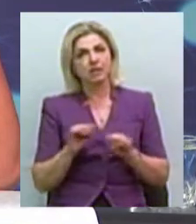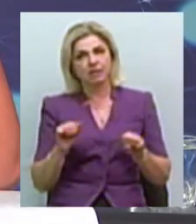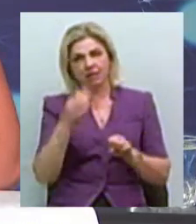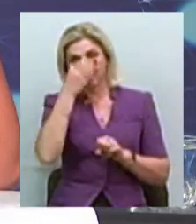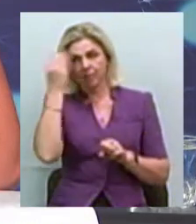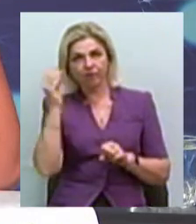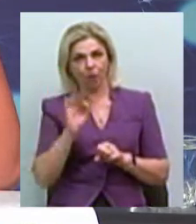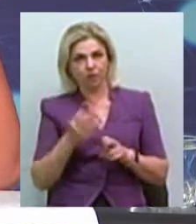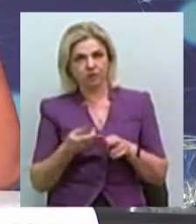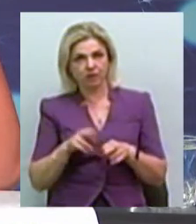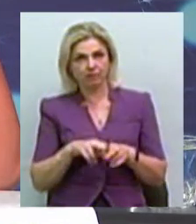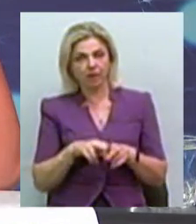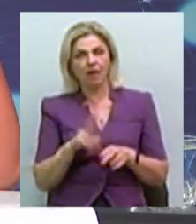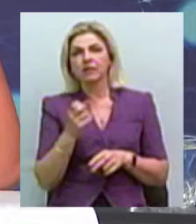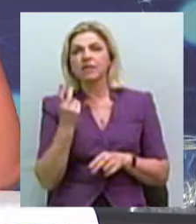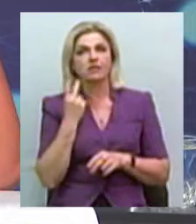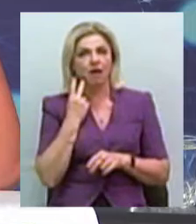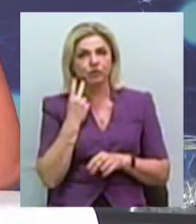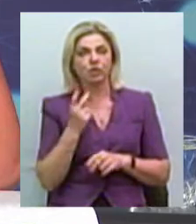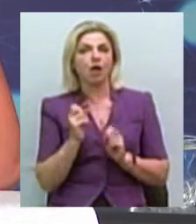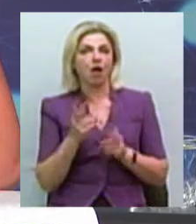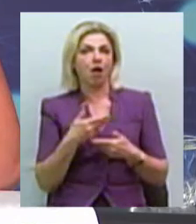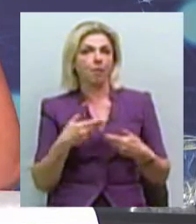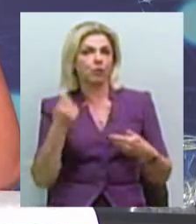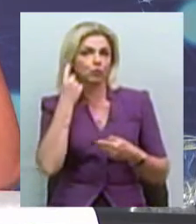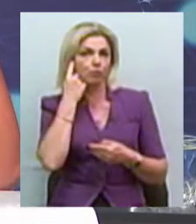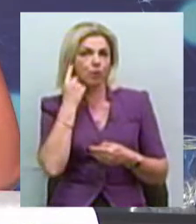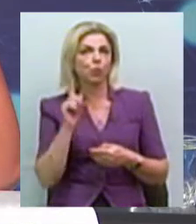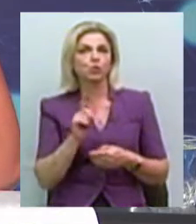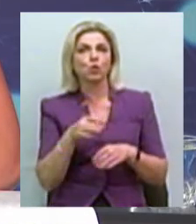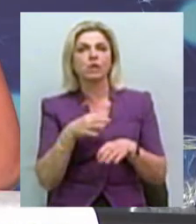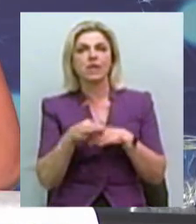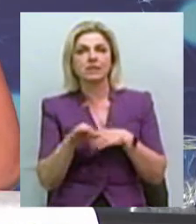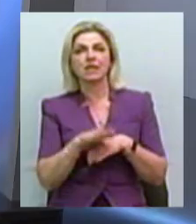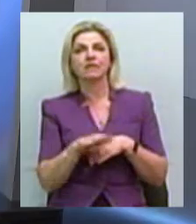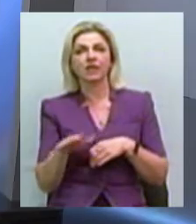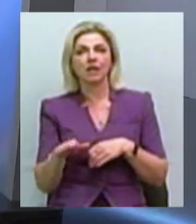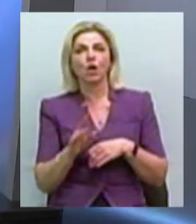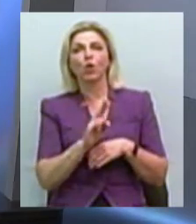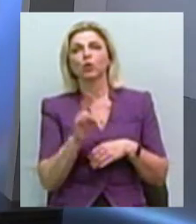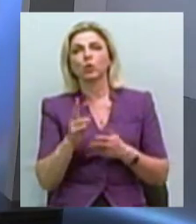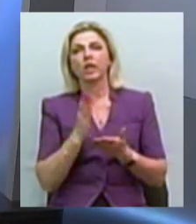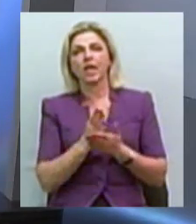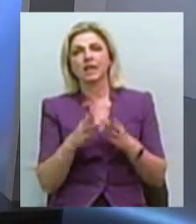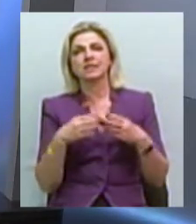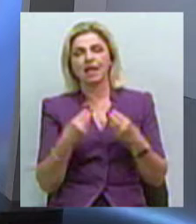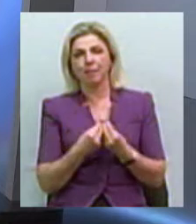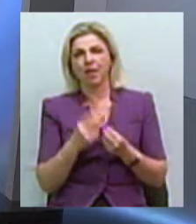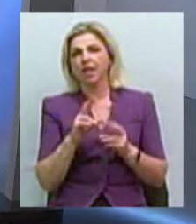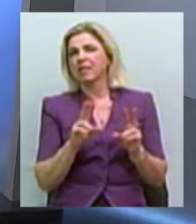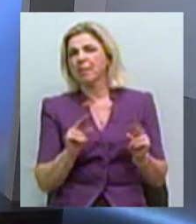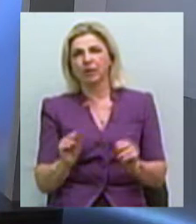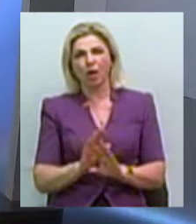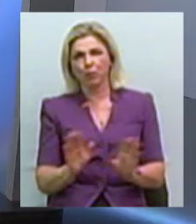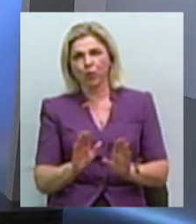не завжди, як нам здається, що насильство над дітьми відбувається тільки в тих сім'ях, які є неблагополучними, як ми кажемо, тобто є